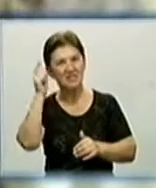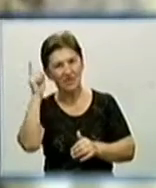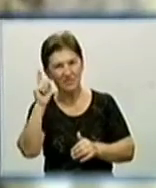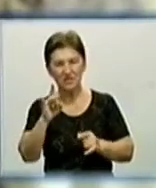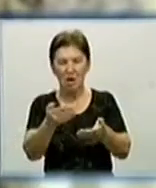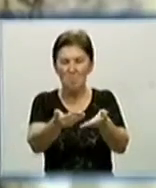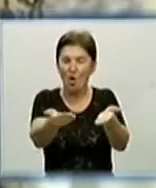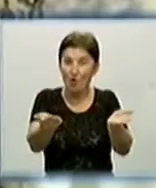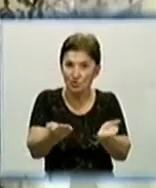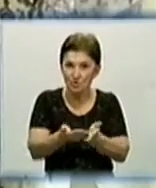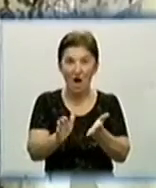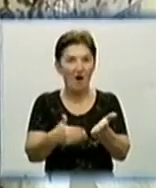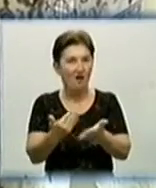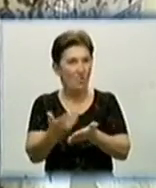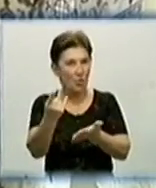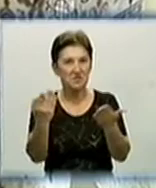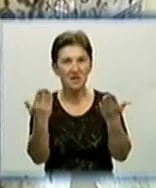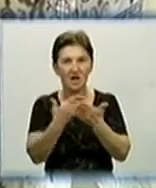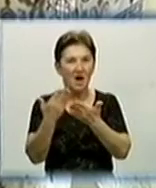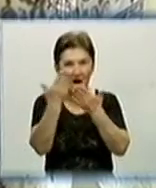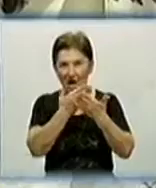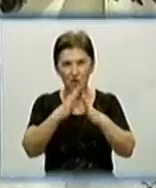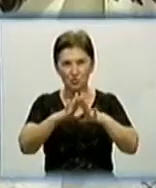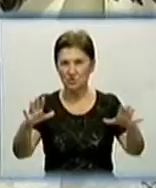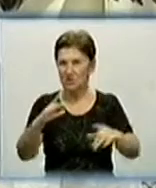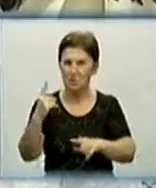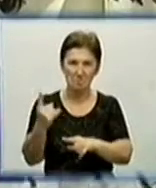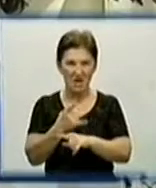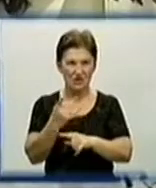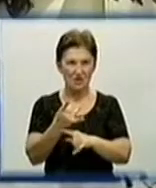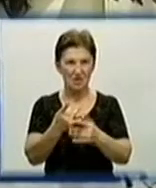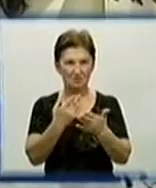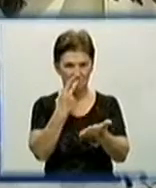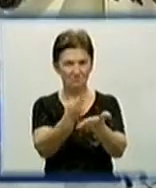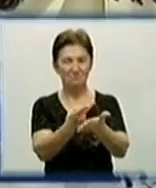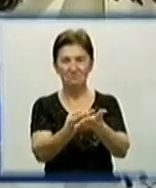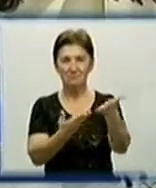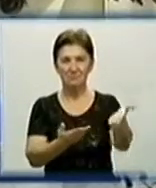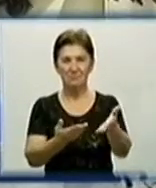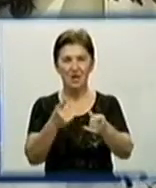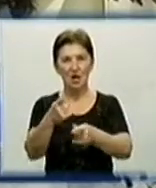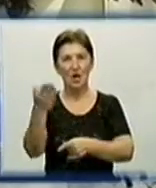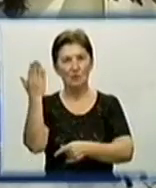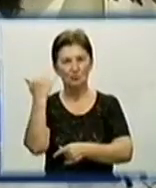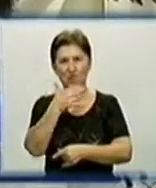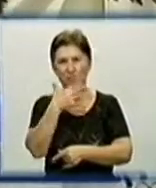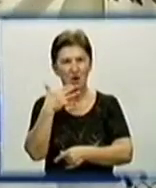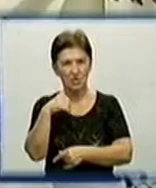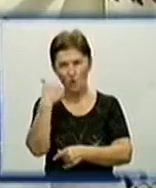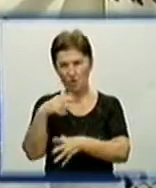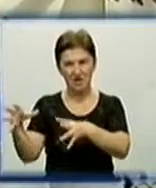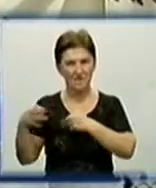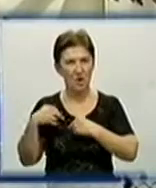посуду. А от рушники виставив на огляд вперше. Володимир Нагорний вже не перший рік співпрацює з нашою бібліотекою. Це вже